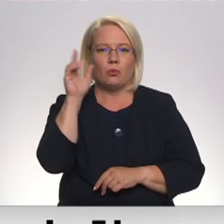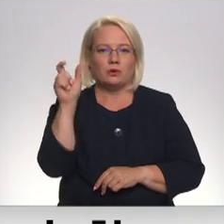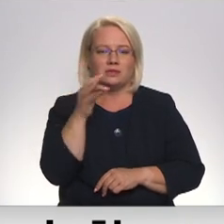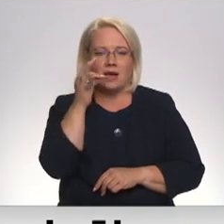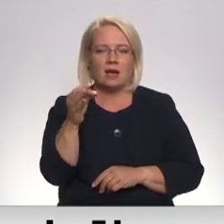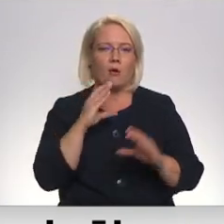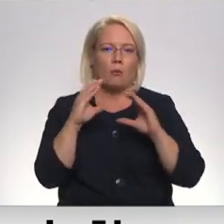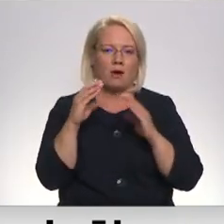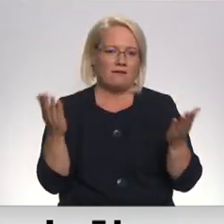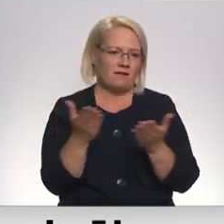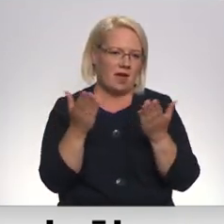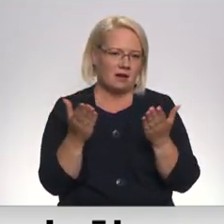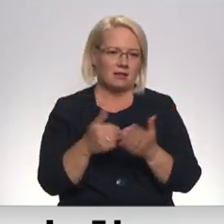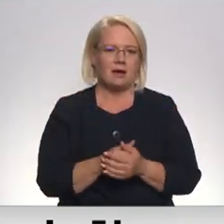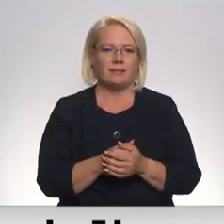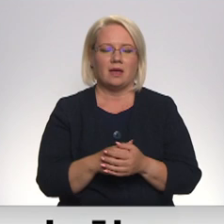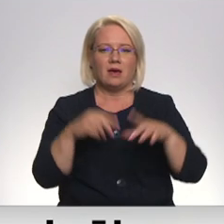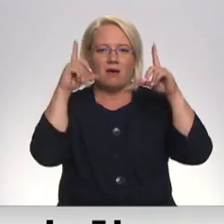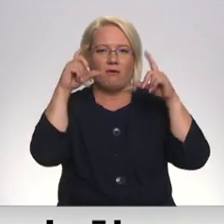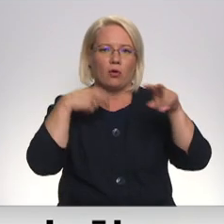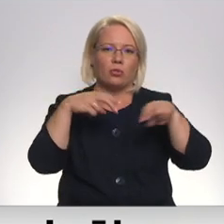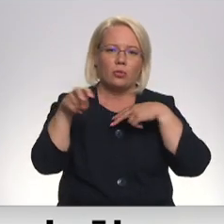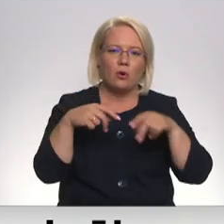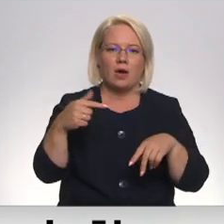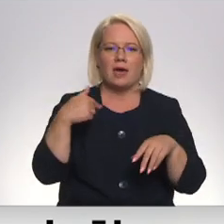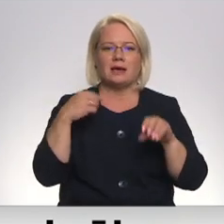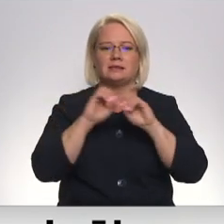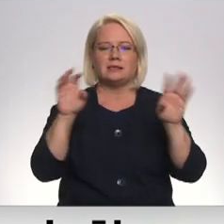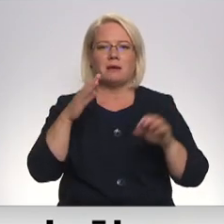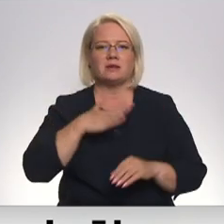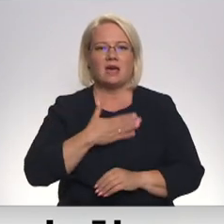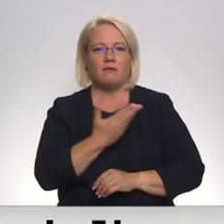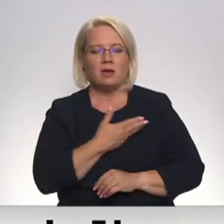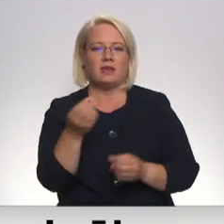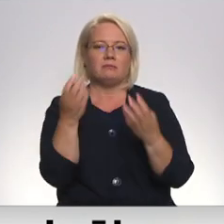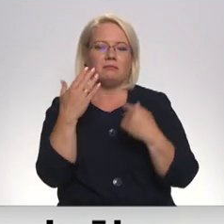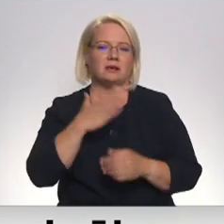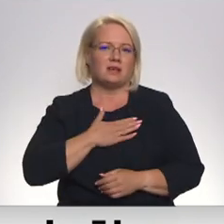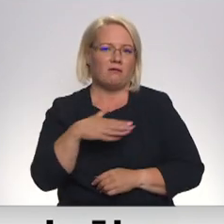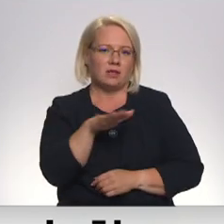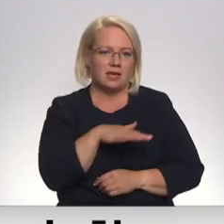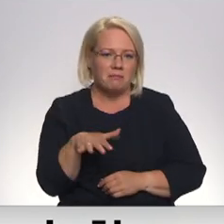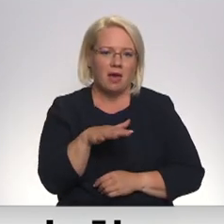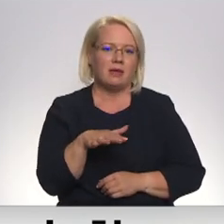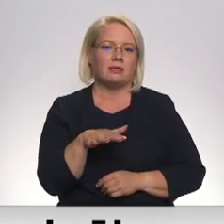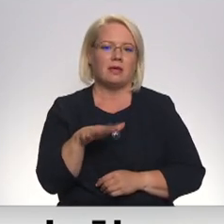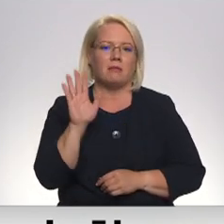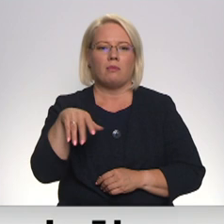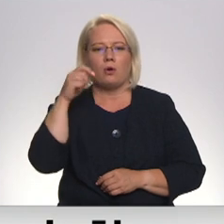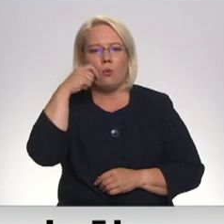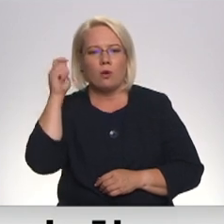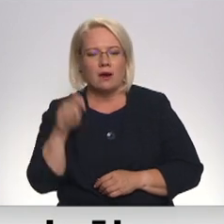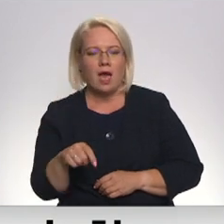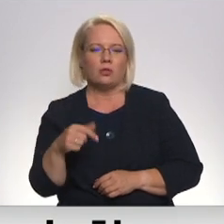māsu ir viegla. Tur bildē mainījāmies, es viņu izstāstīju par savu dzimeni, viņu izstāstīju par savu. Par Ukrainu viņu